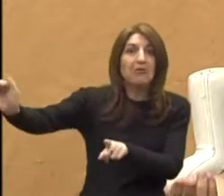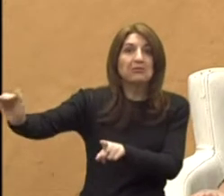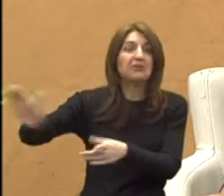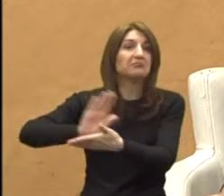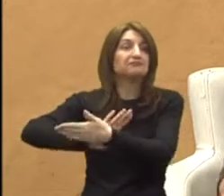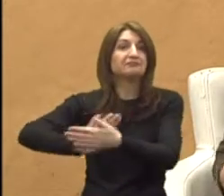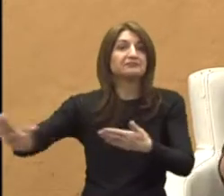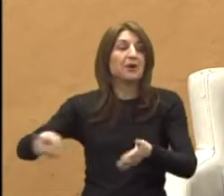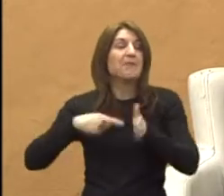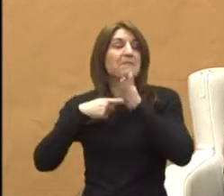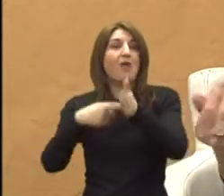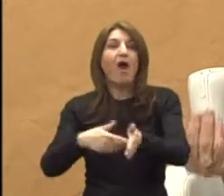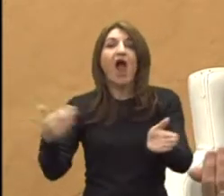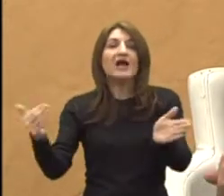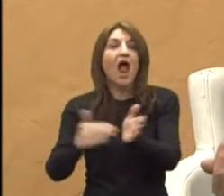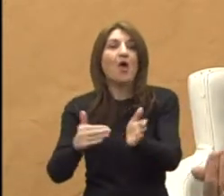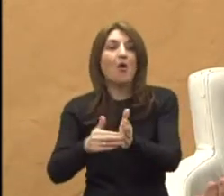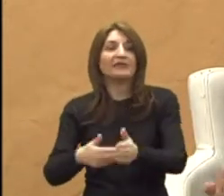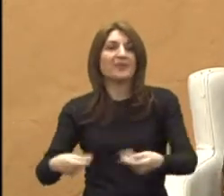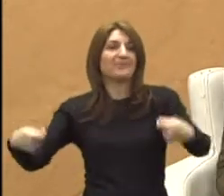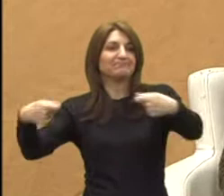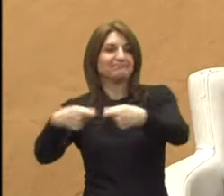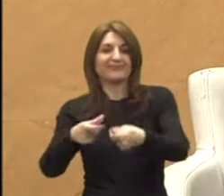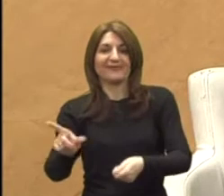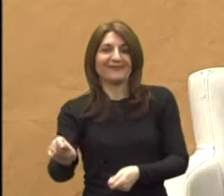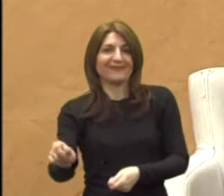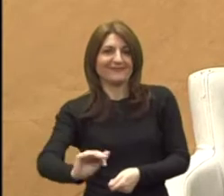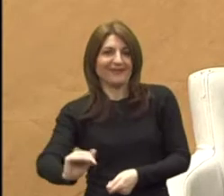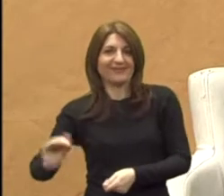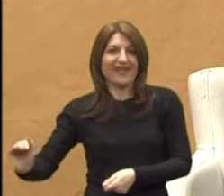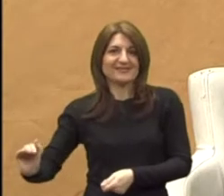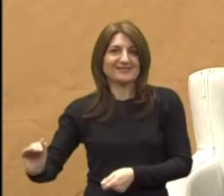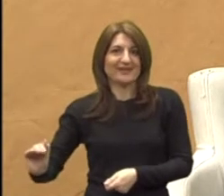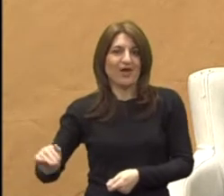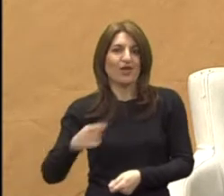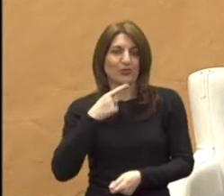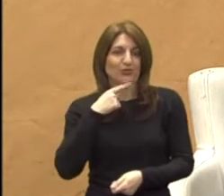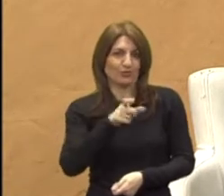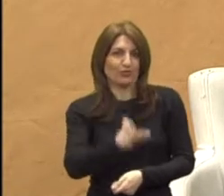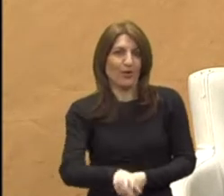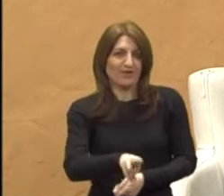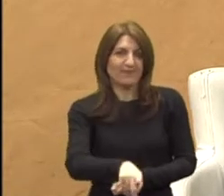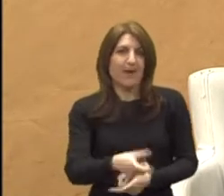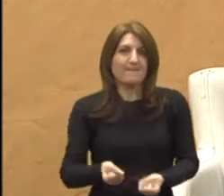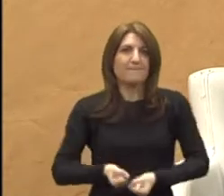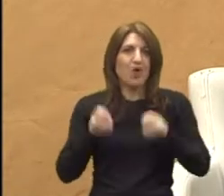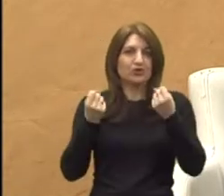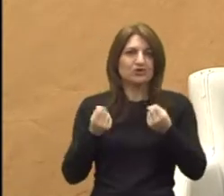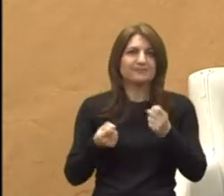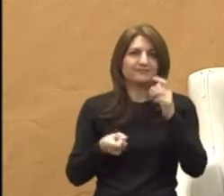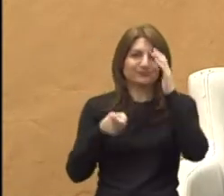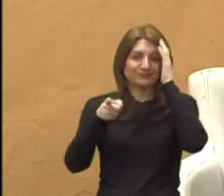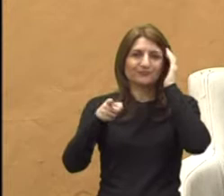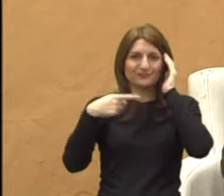i prirodno će učiniti korak prema djetetu koji ima određenu teškoću. Mislim da ste mogli u